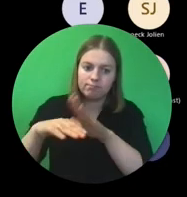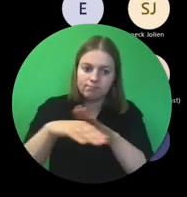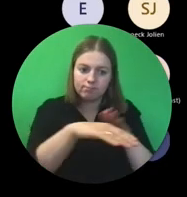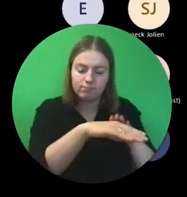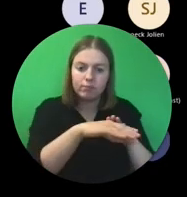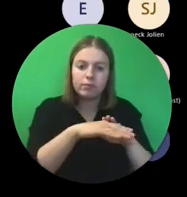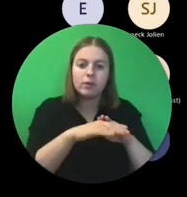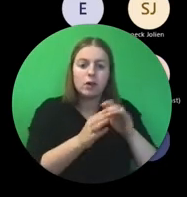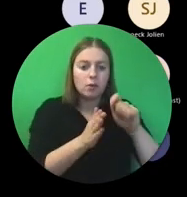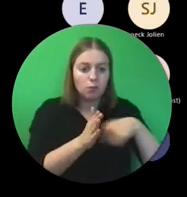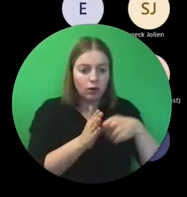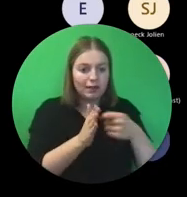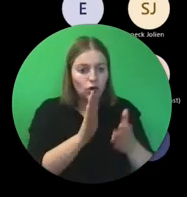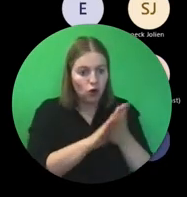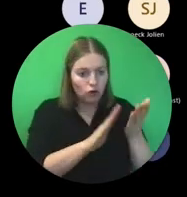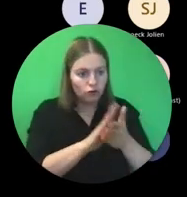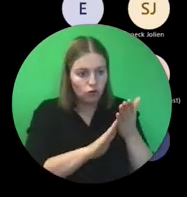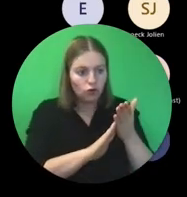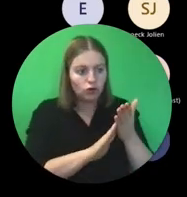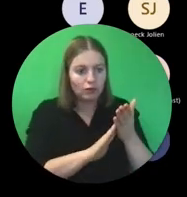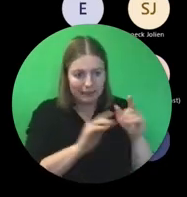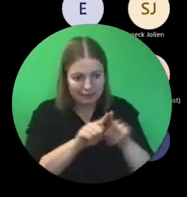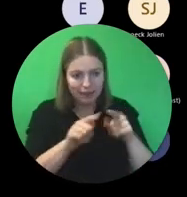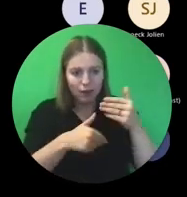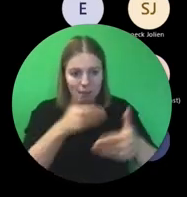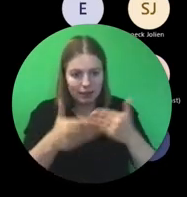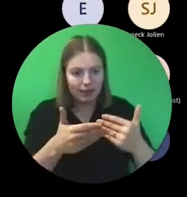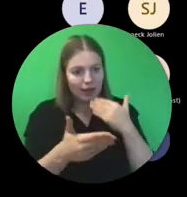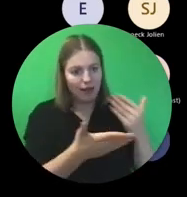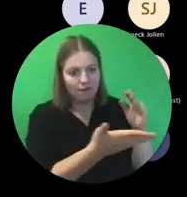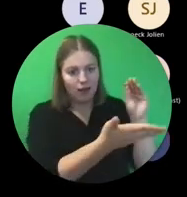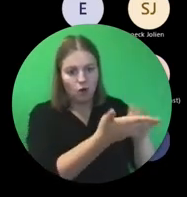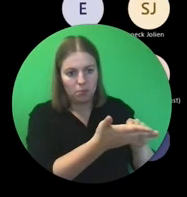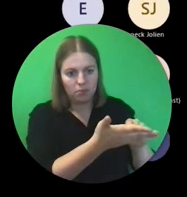uit te voeren zoals het in de aanvraag voorzien is.